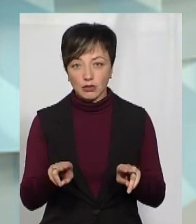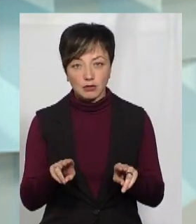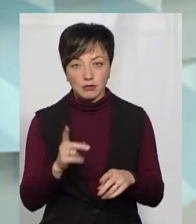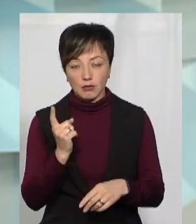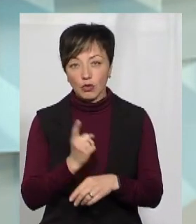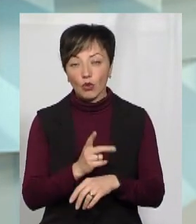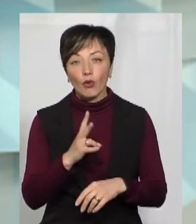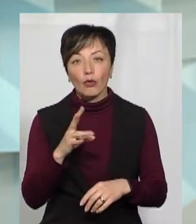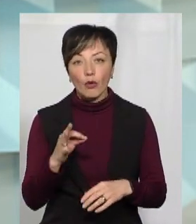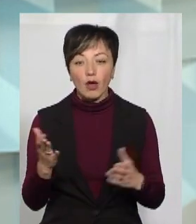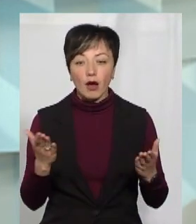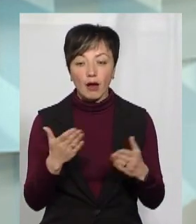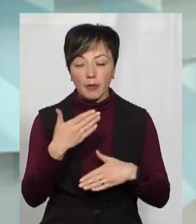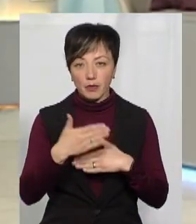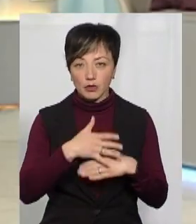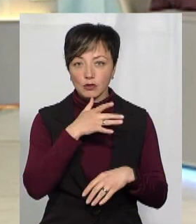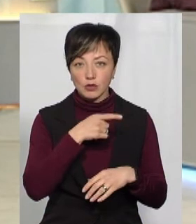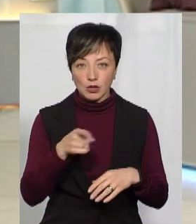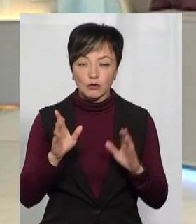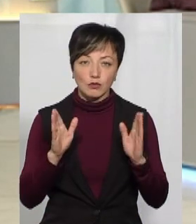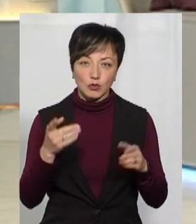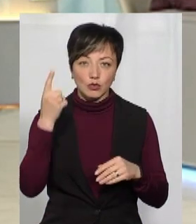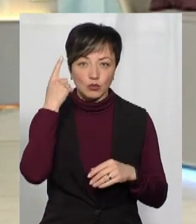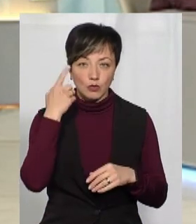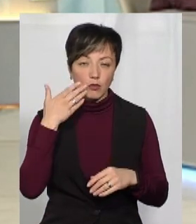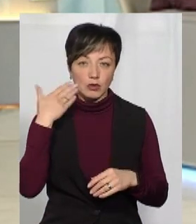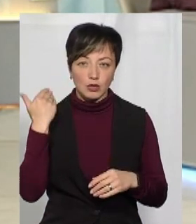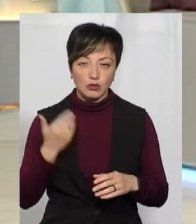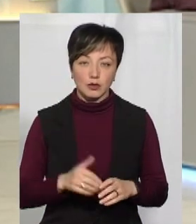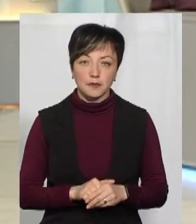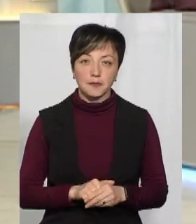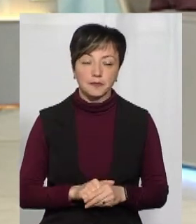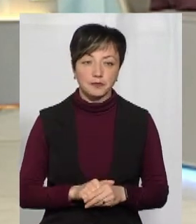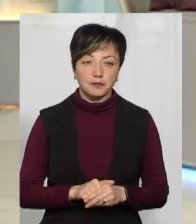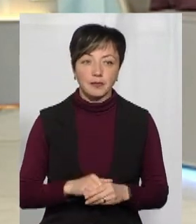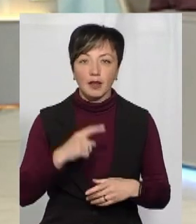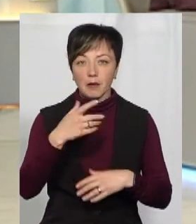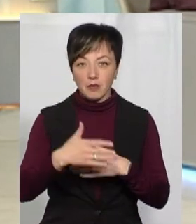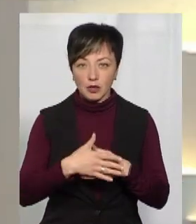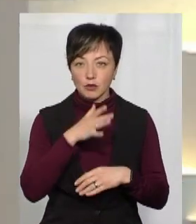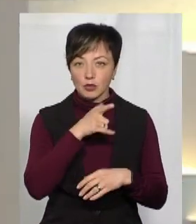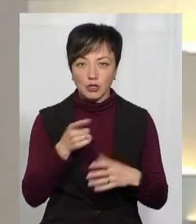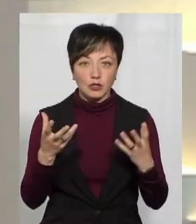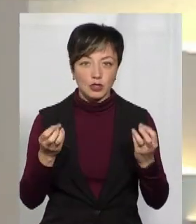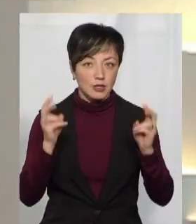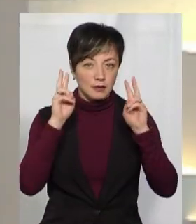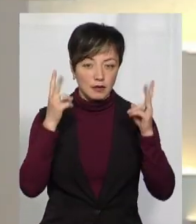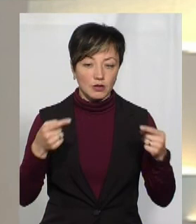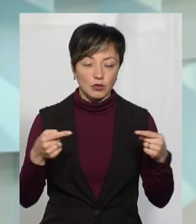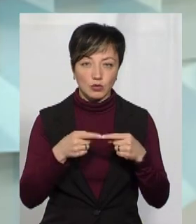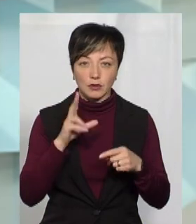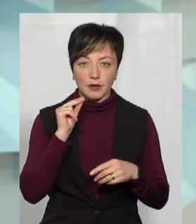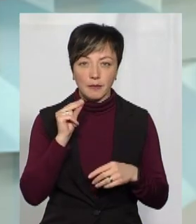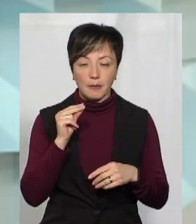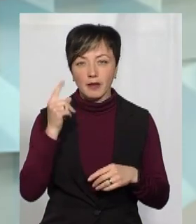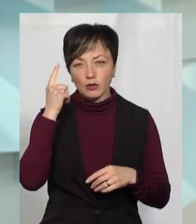під забороною, але яка вже найближчим часом також буде, я думаю, пом'якшена. Найближчим часом ще немає якоїсь визначеної.